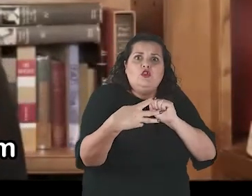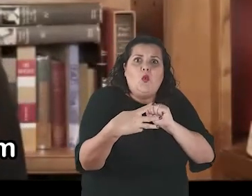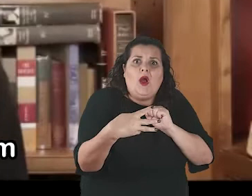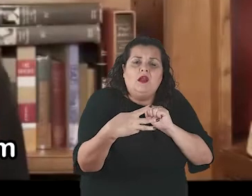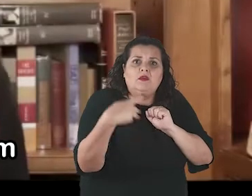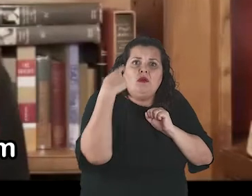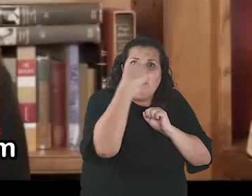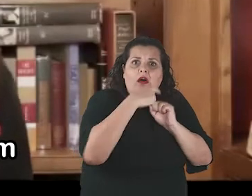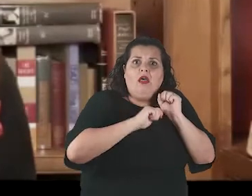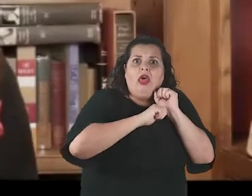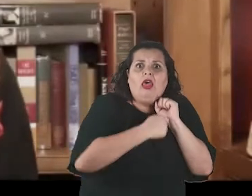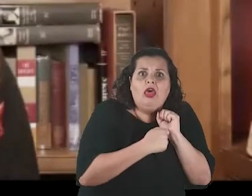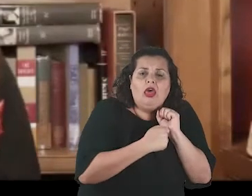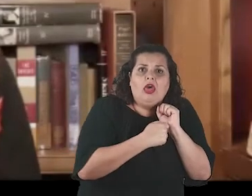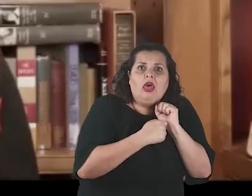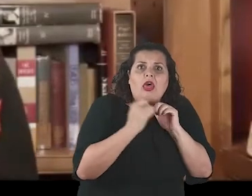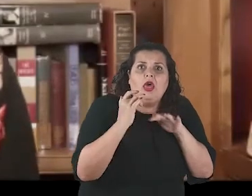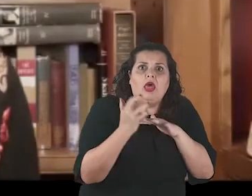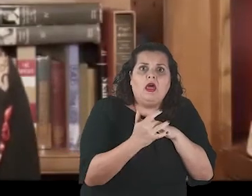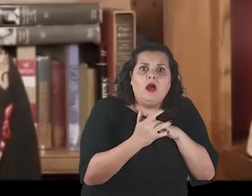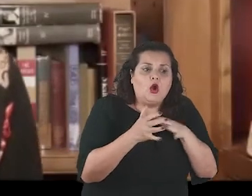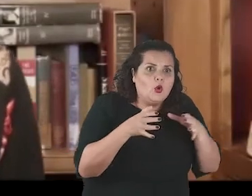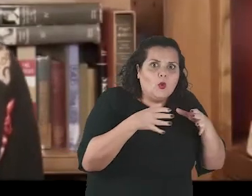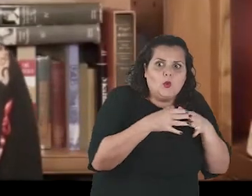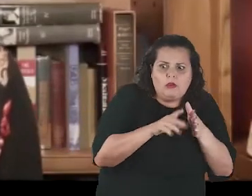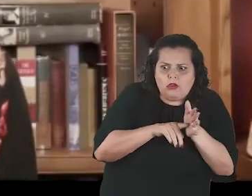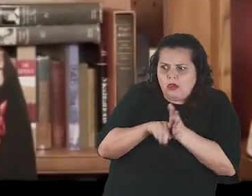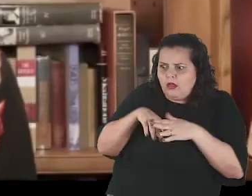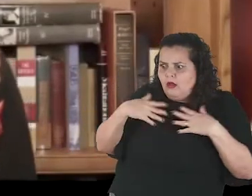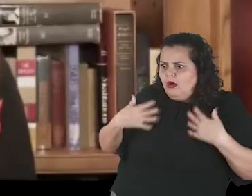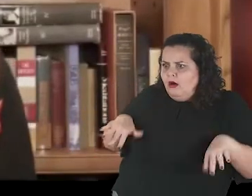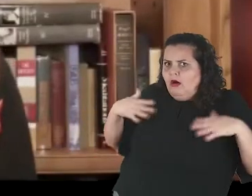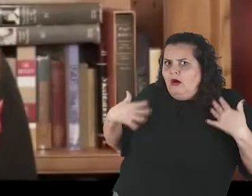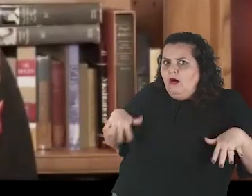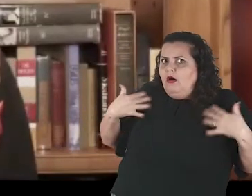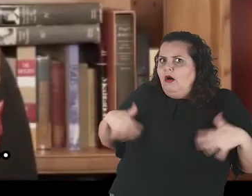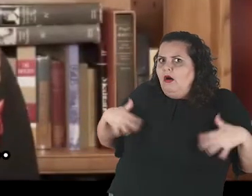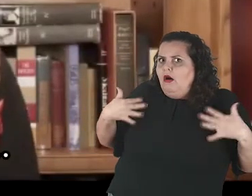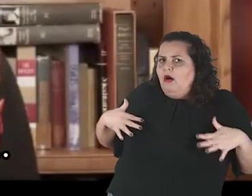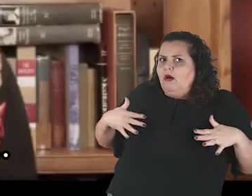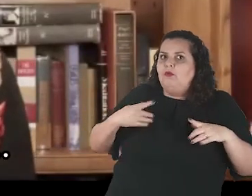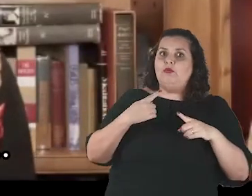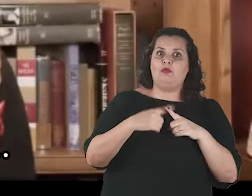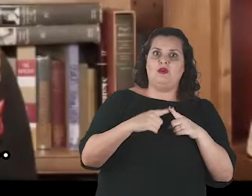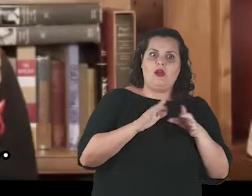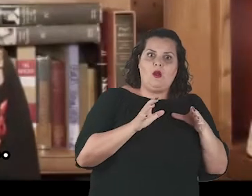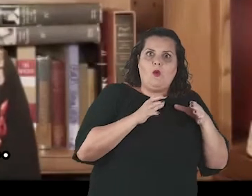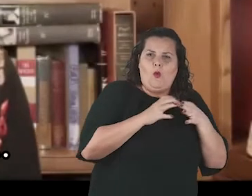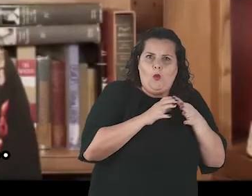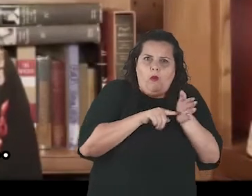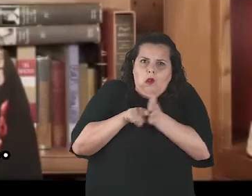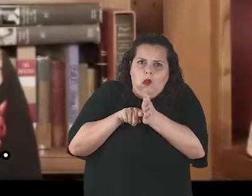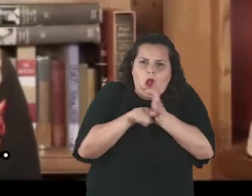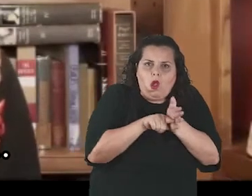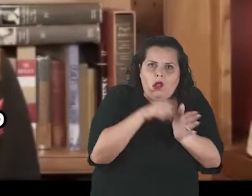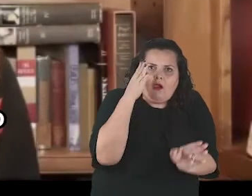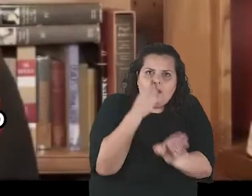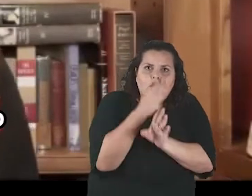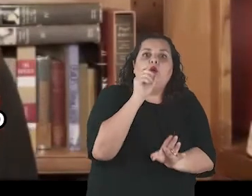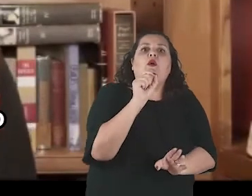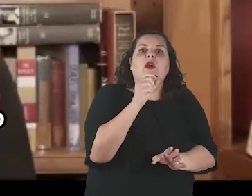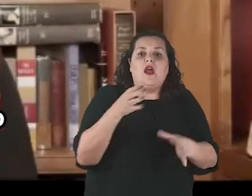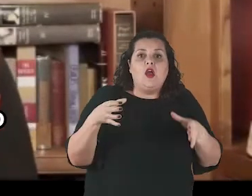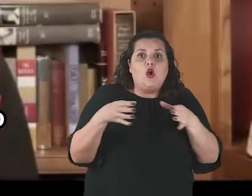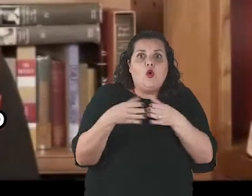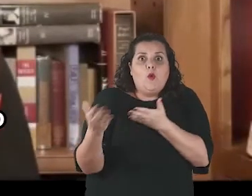observed that the loneliness and acute disorientation that overwhelmed these young people, it